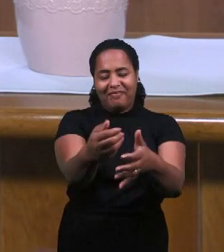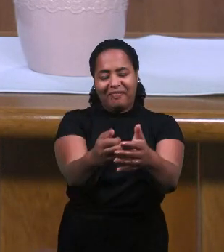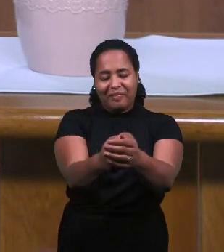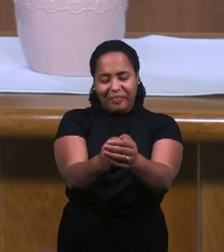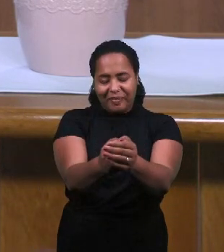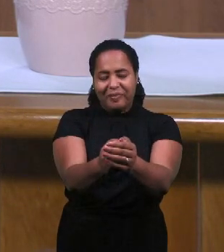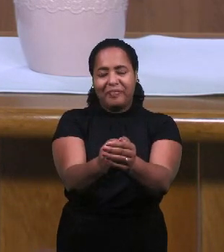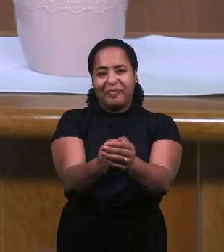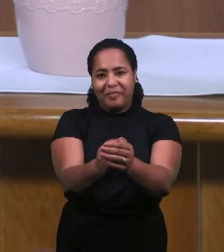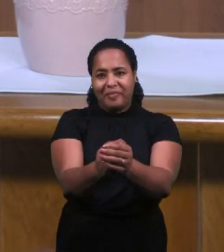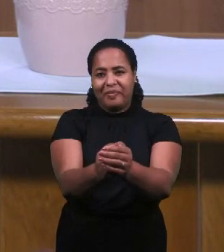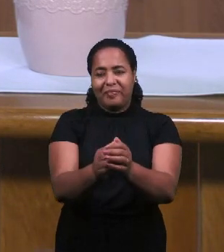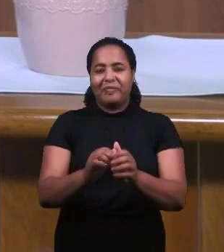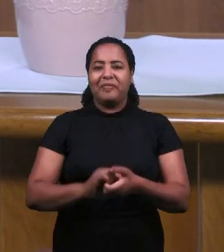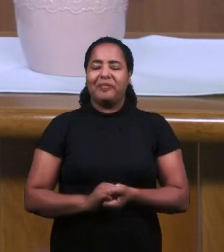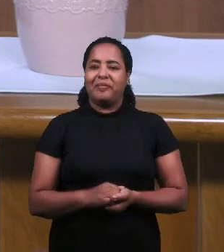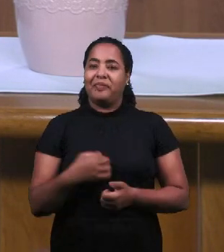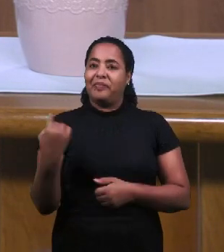Аминь.